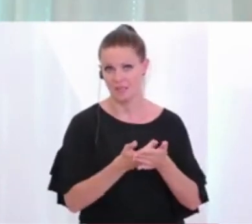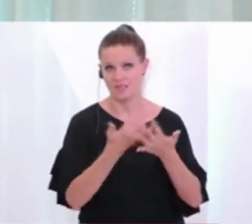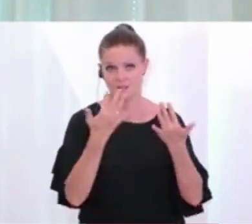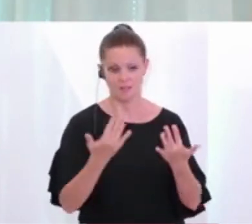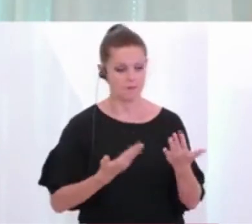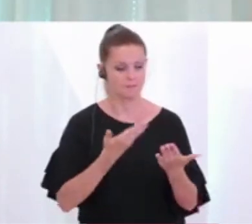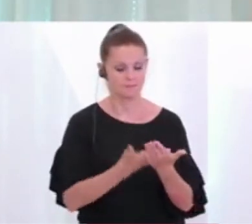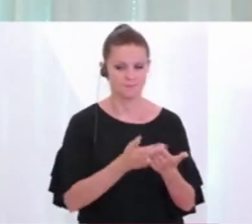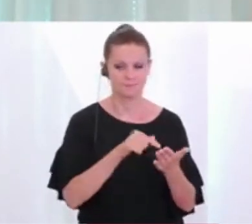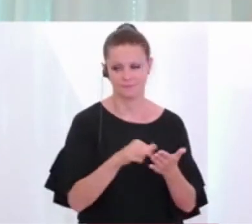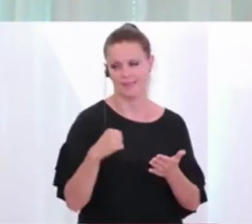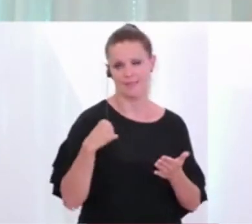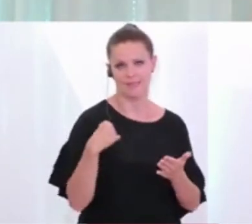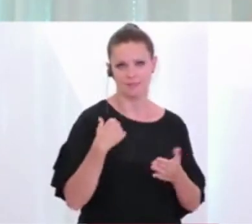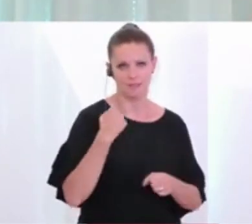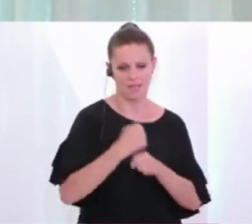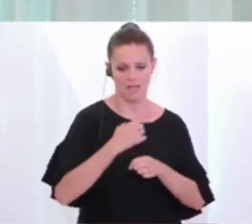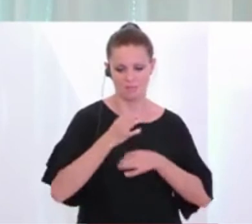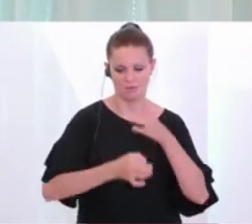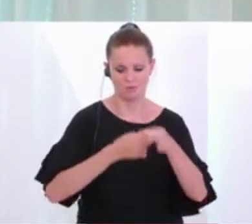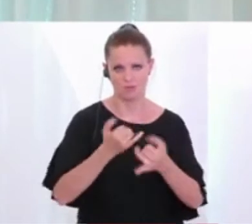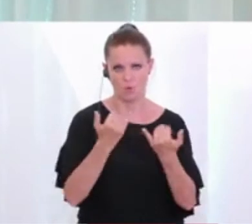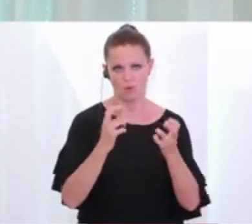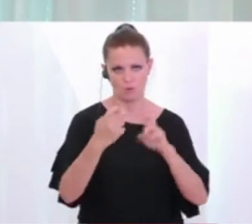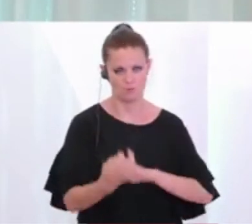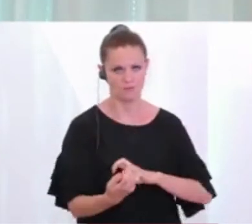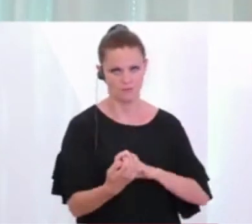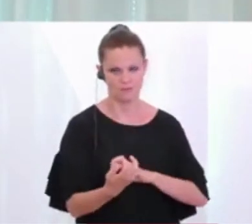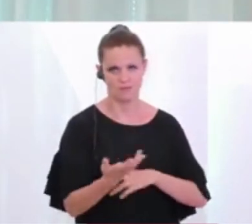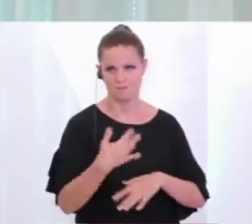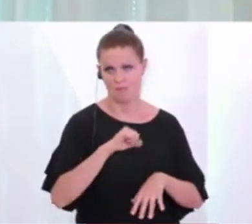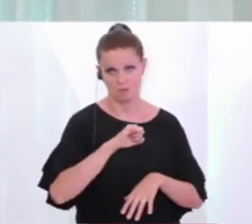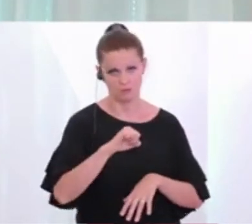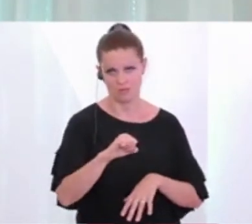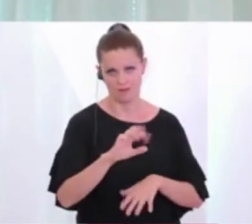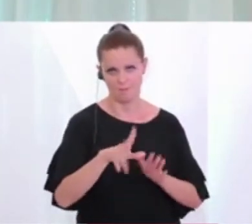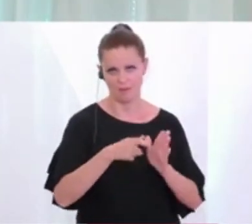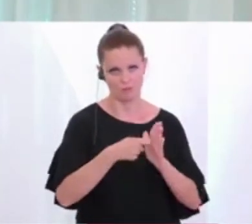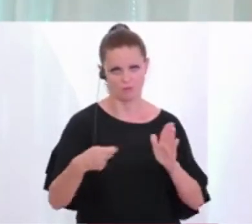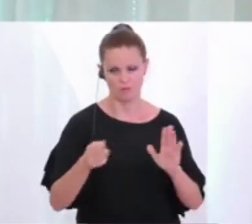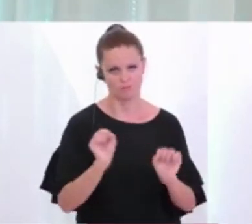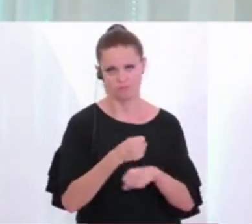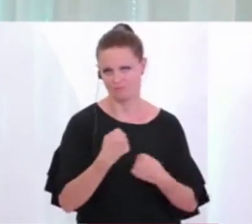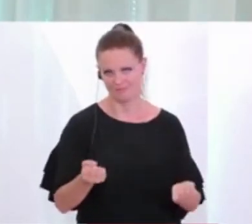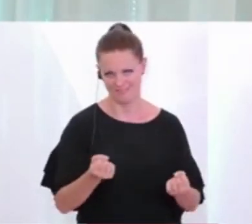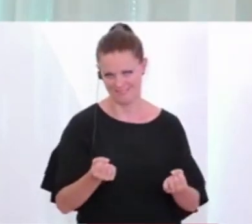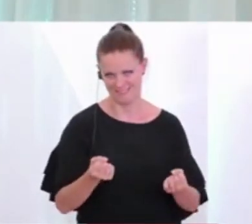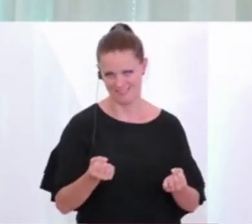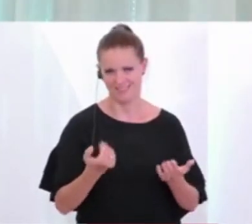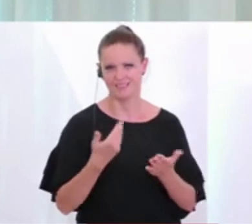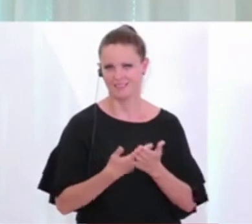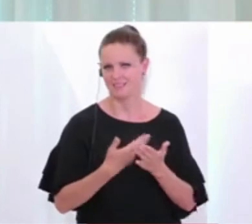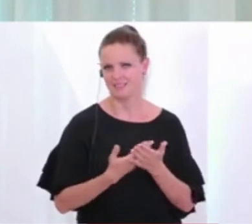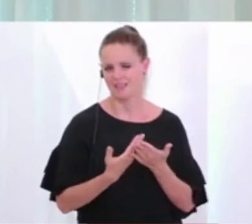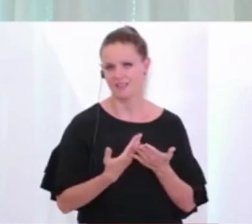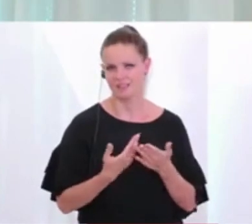Zahlen. Gestern der Arbeitsprozess, heute die Umsetzung. Viel schneller und konsequenter kann man nicht reagieren. Und